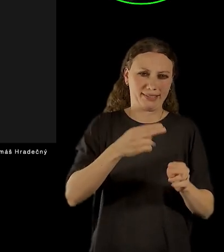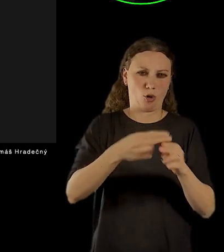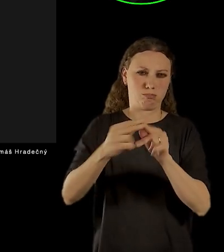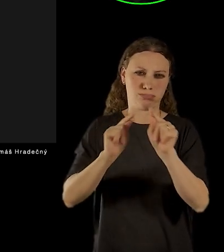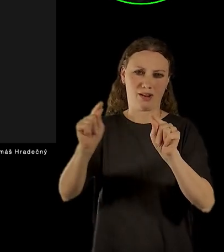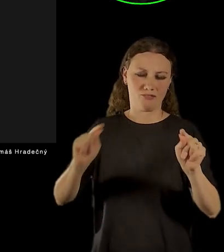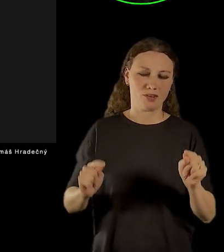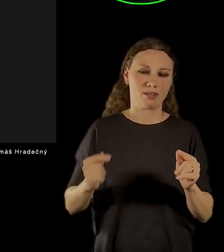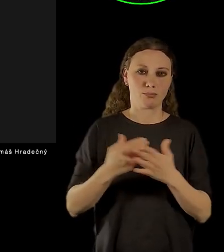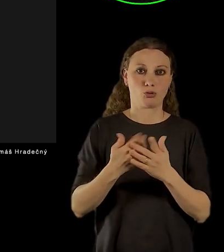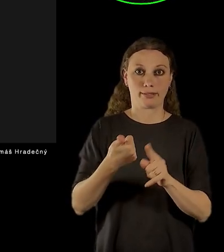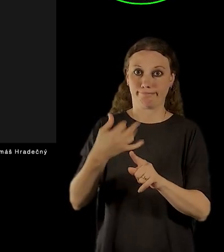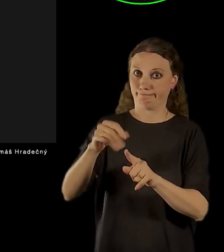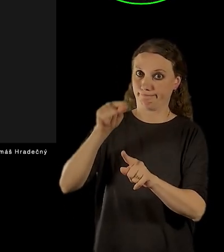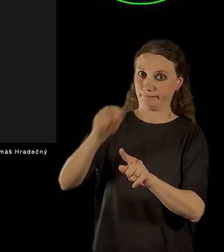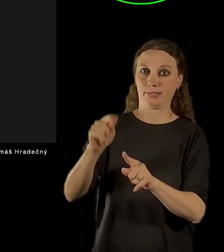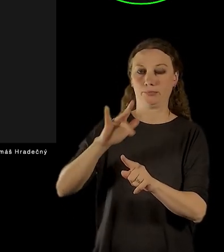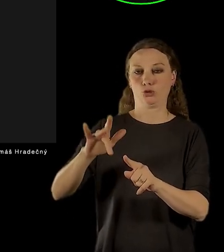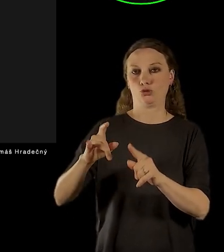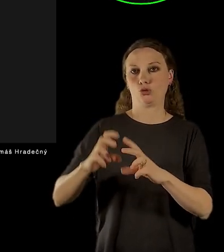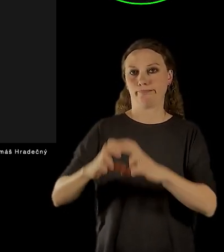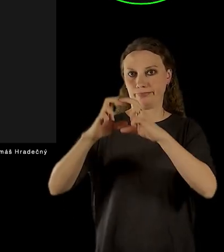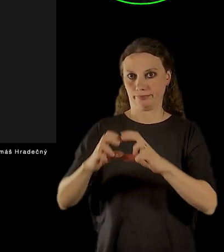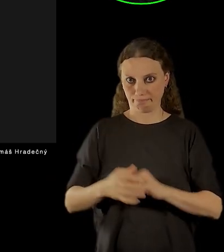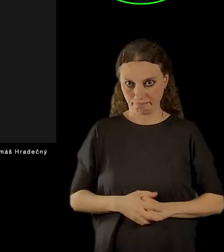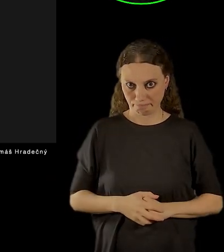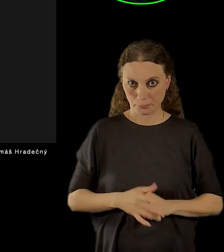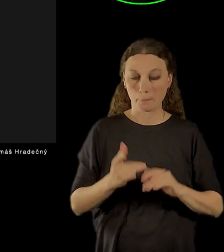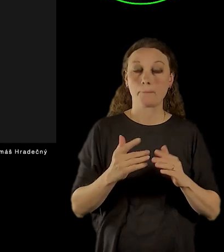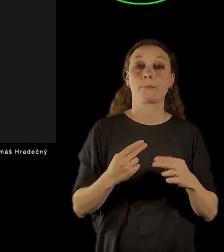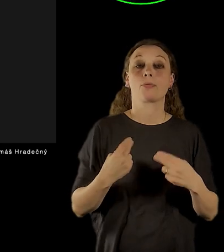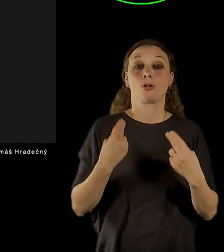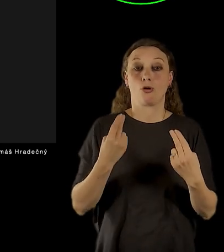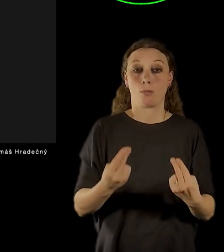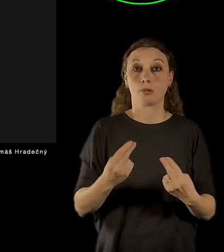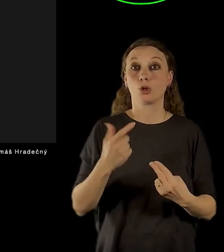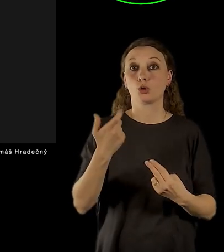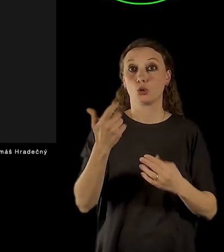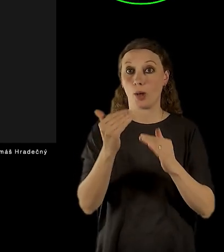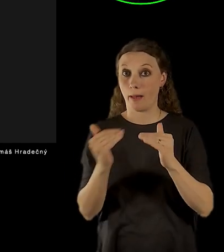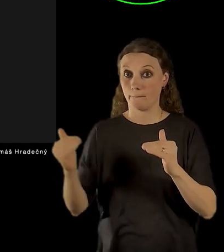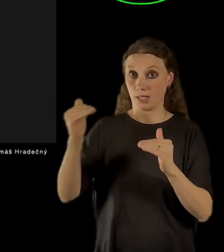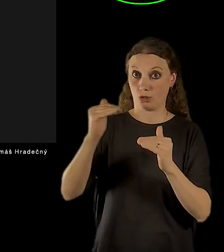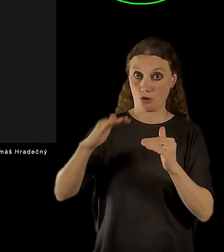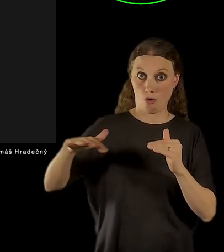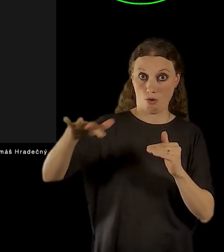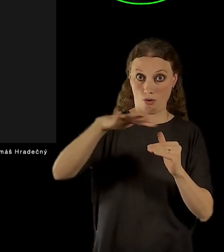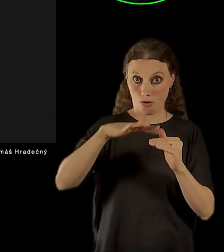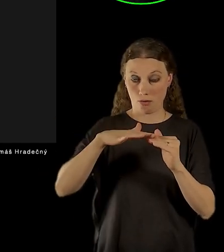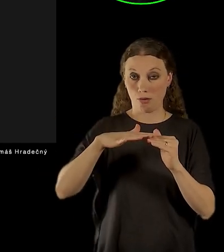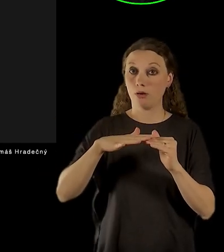Druhé patro objektu nebo druhé podlaží, pardon, je celé věnováno